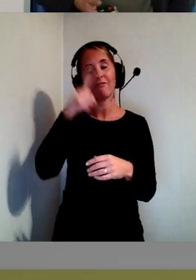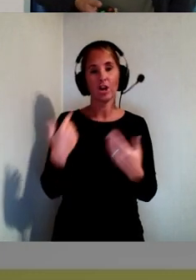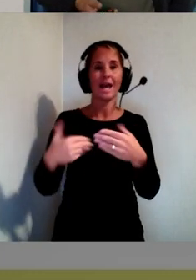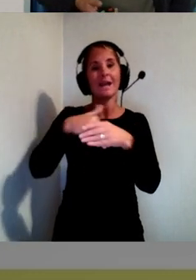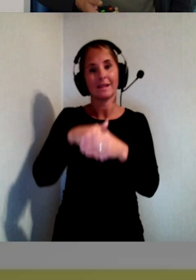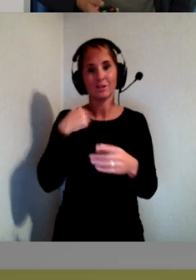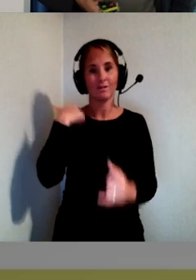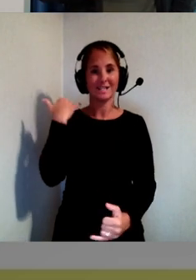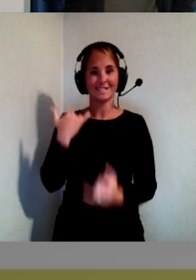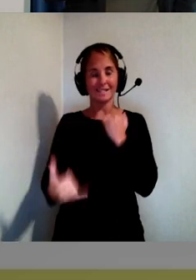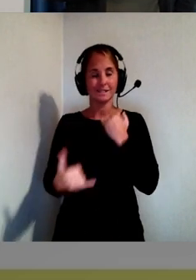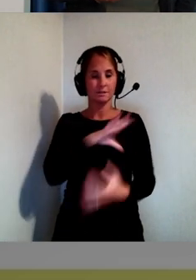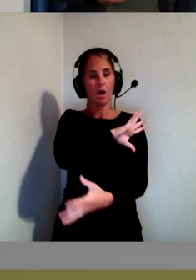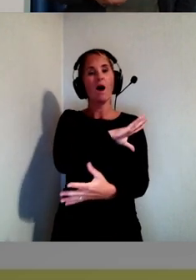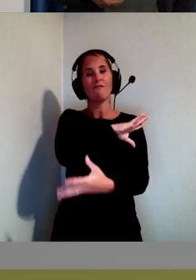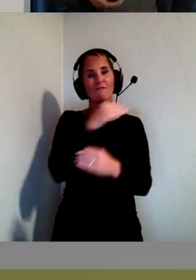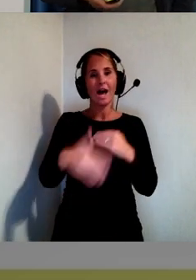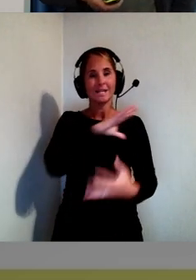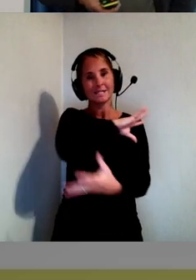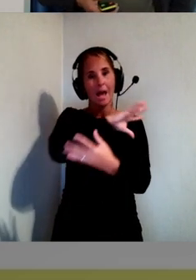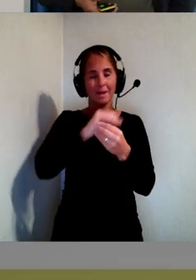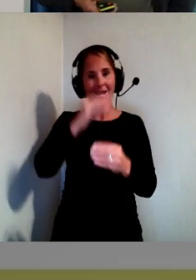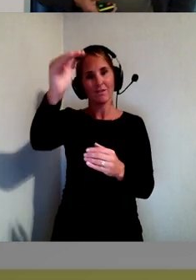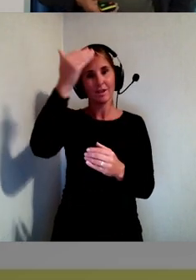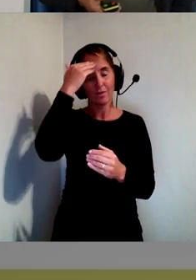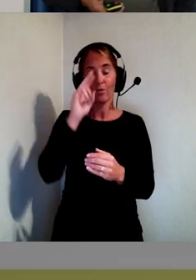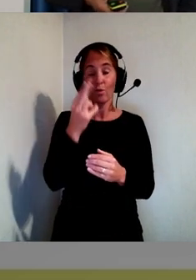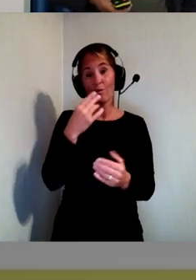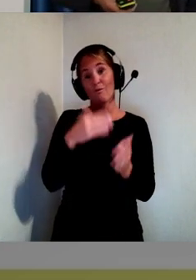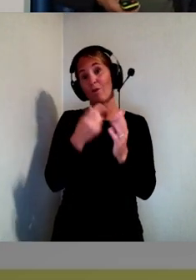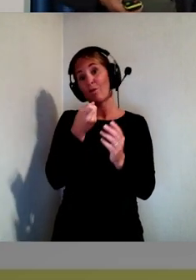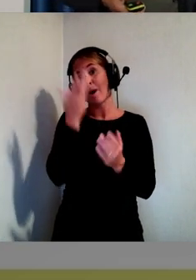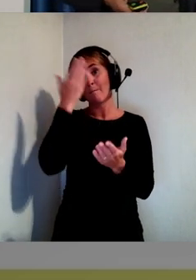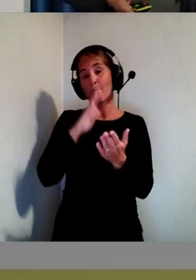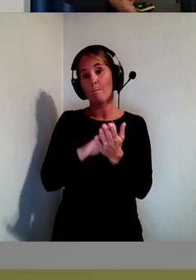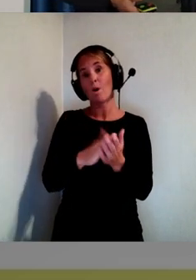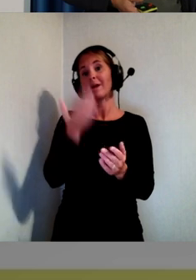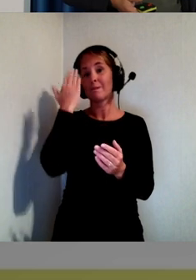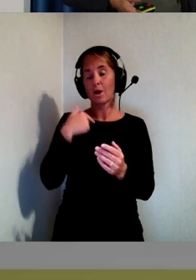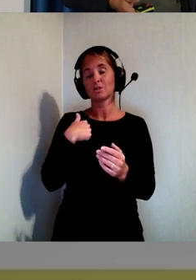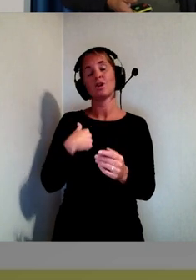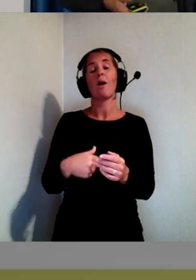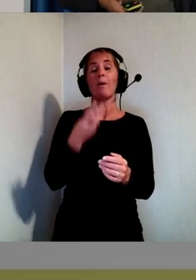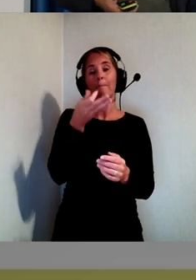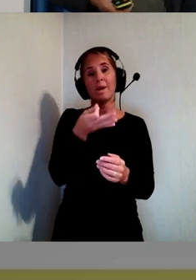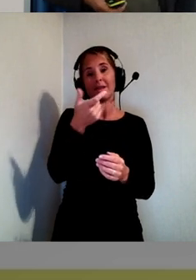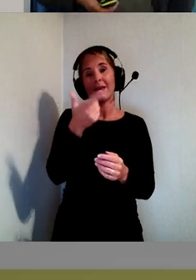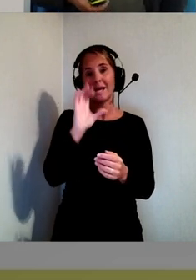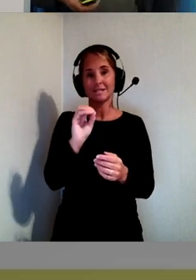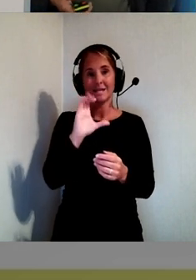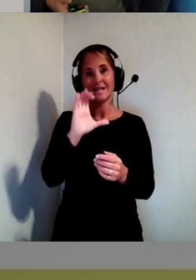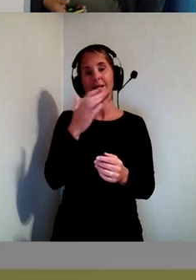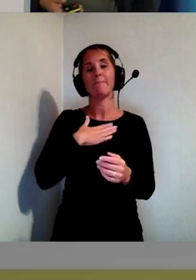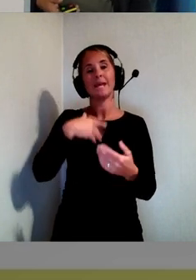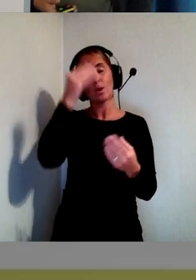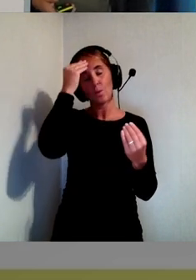som hade den samlade erfarenheten. Och nu är jag på PTS sedan några månader tillbaka. Och min utbildning har jag försökt dölja under alla år. Den